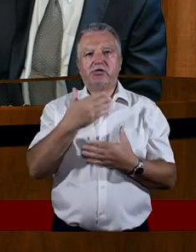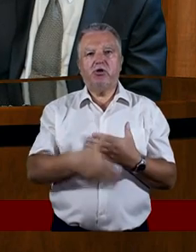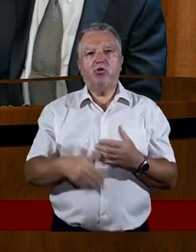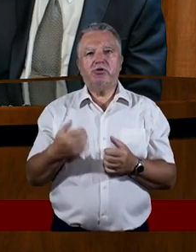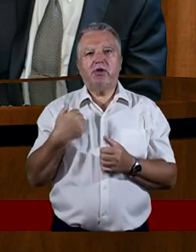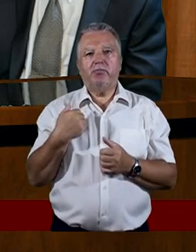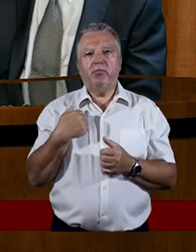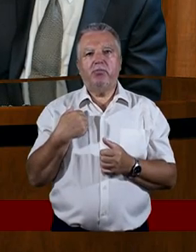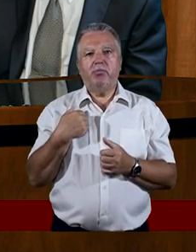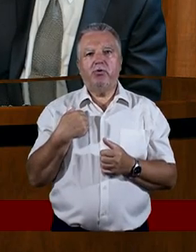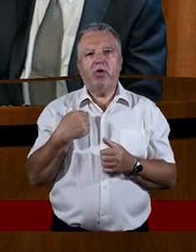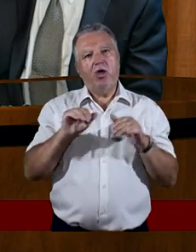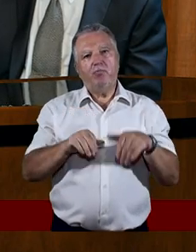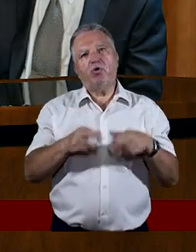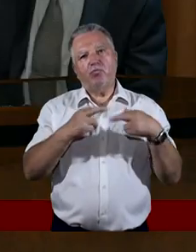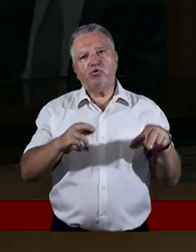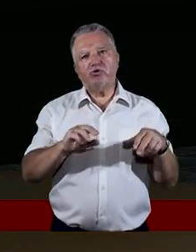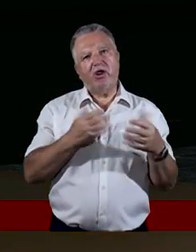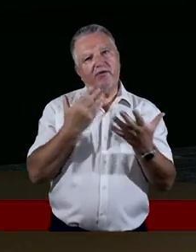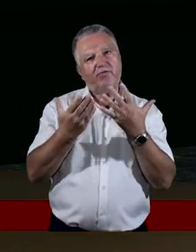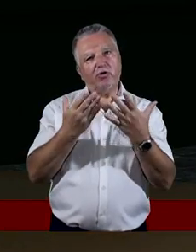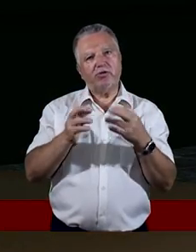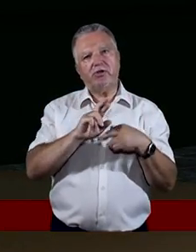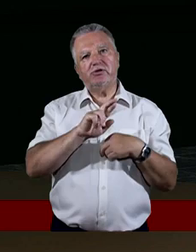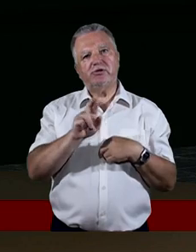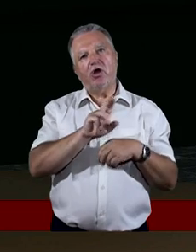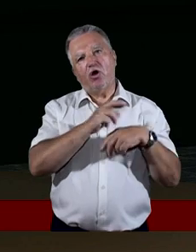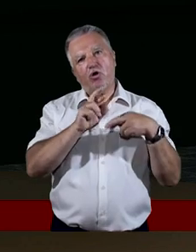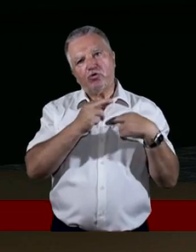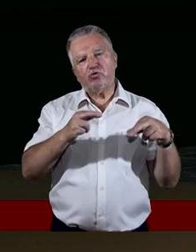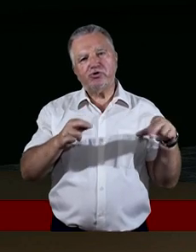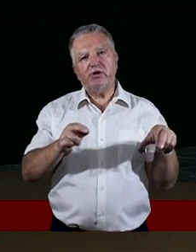mogą różnie wyglądać z różnej perspektywy.